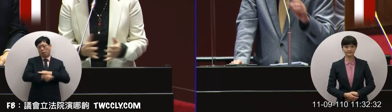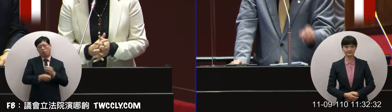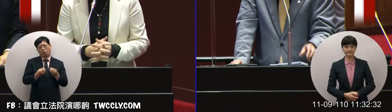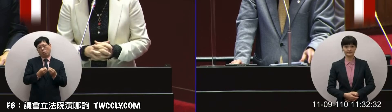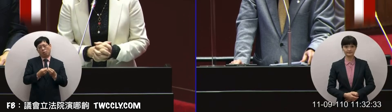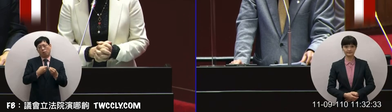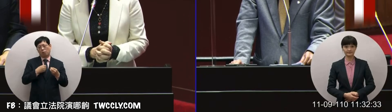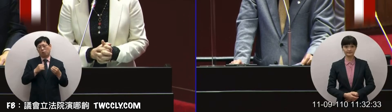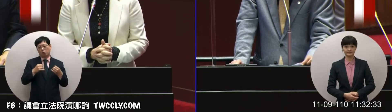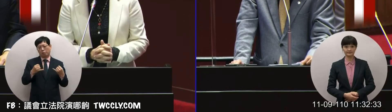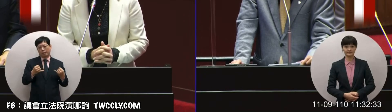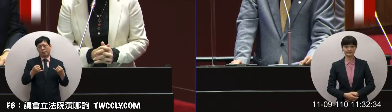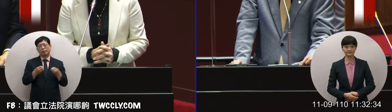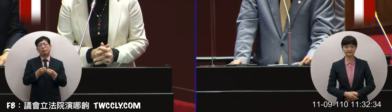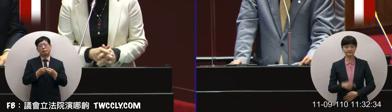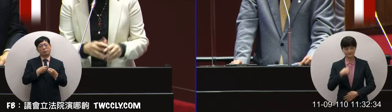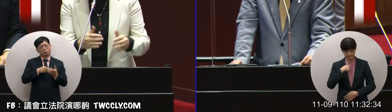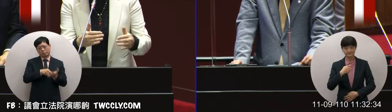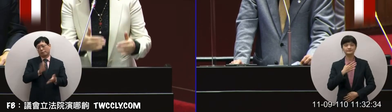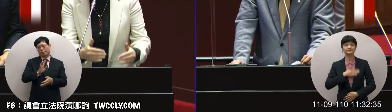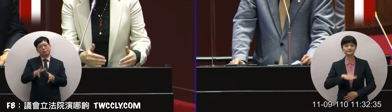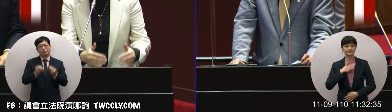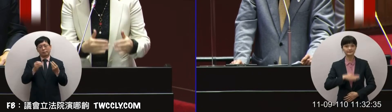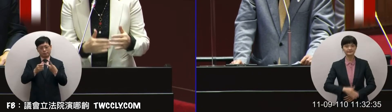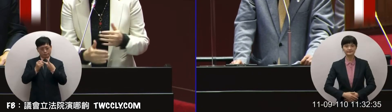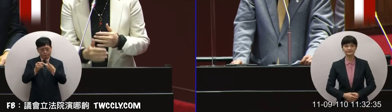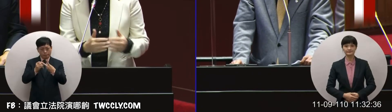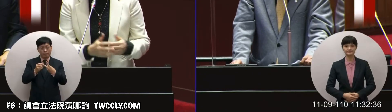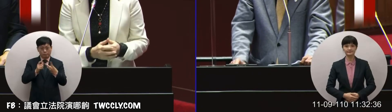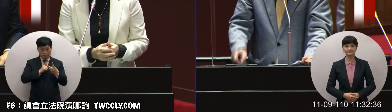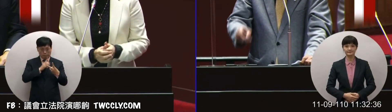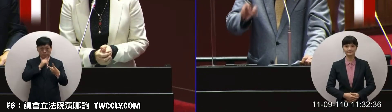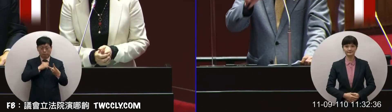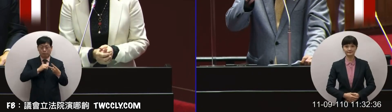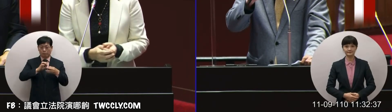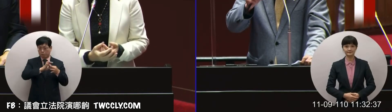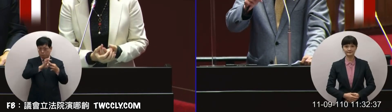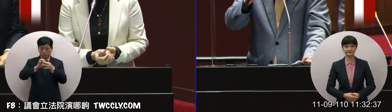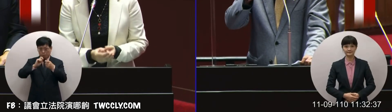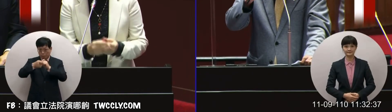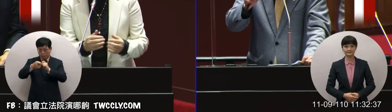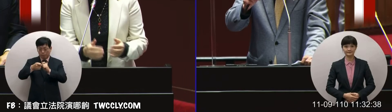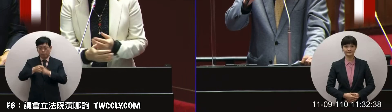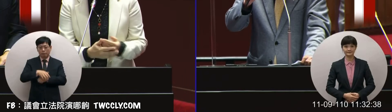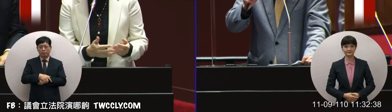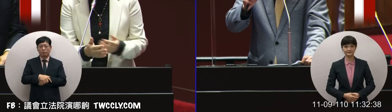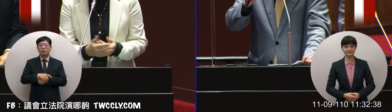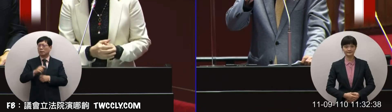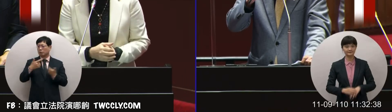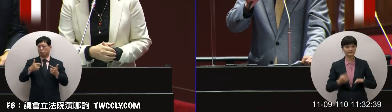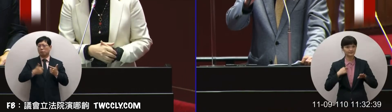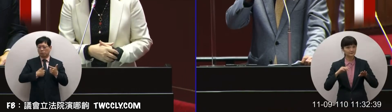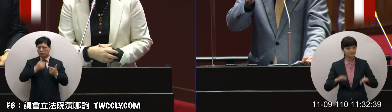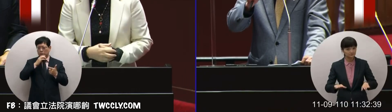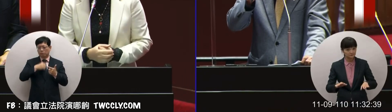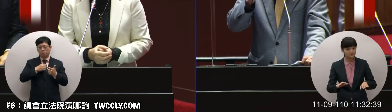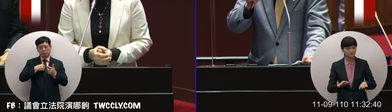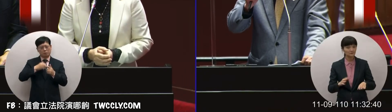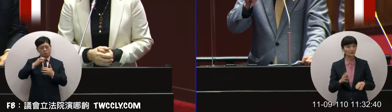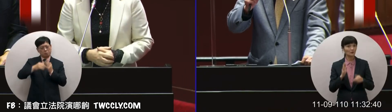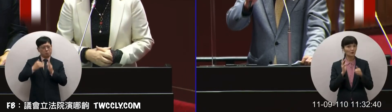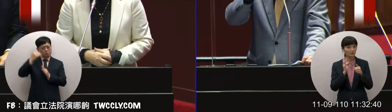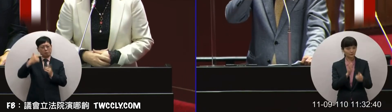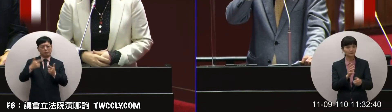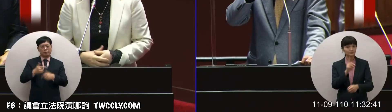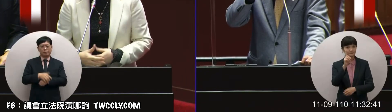大家也覺得這個不要爭取第二個他的相關的關稅坦白講不是一個高標準我調